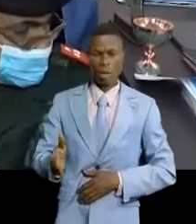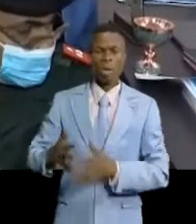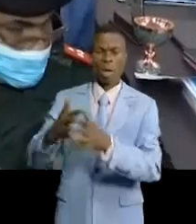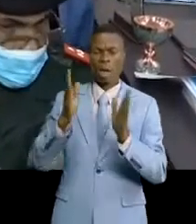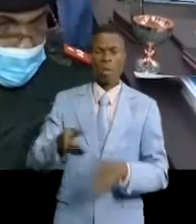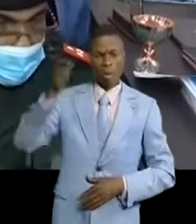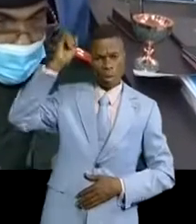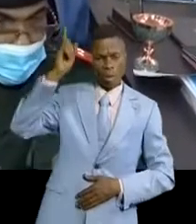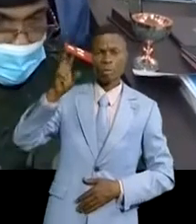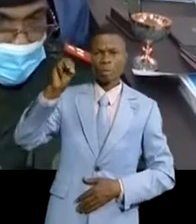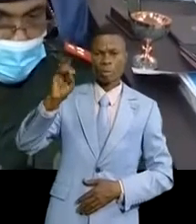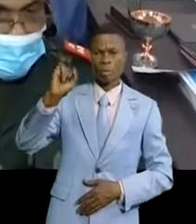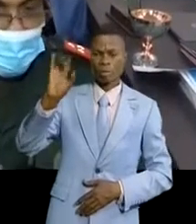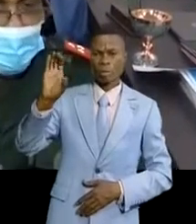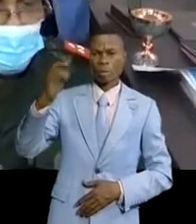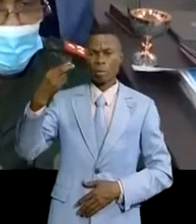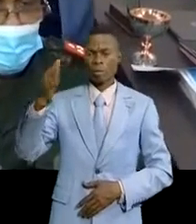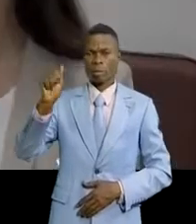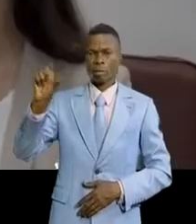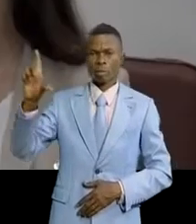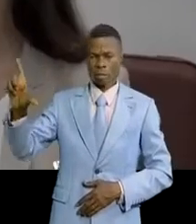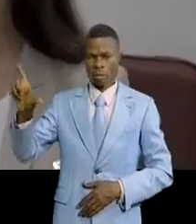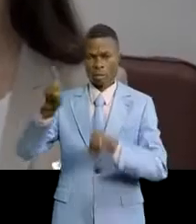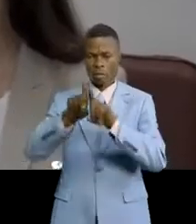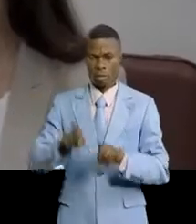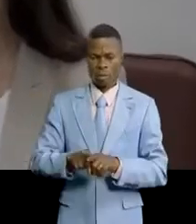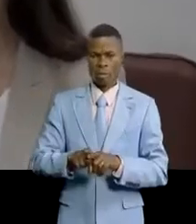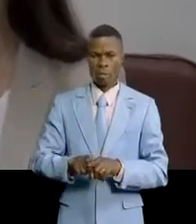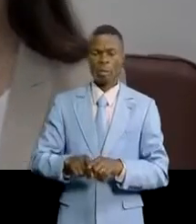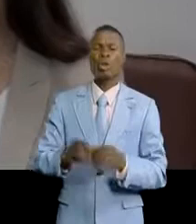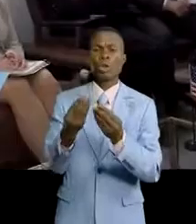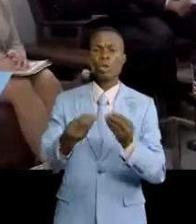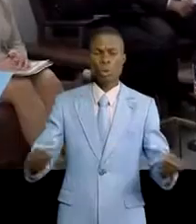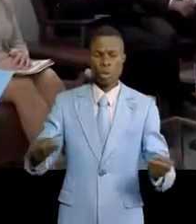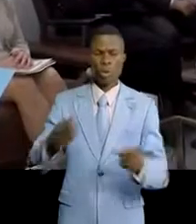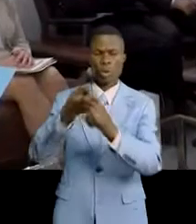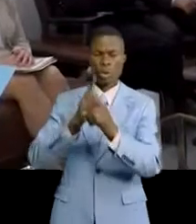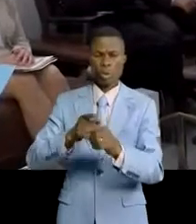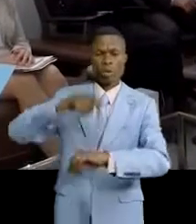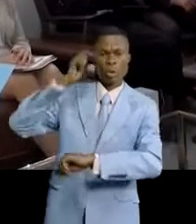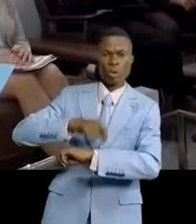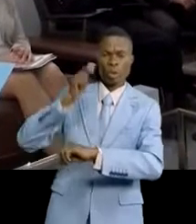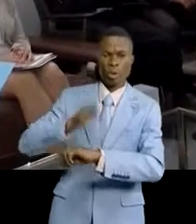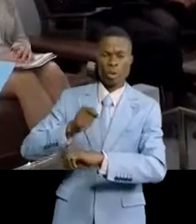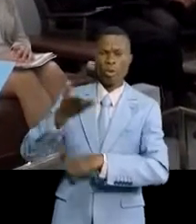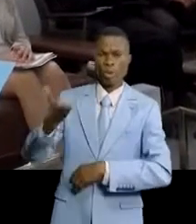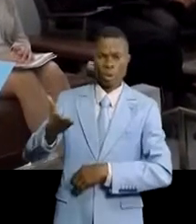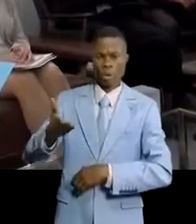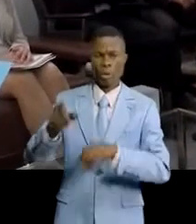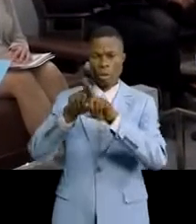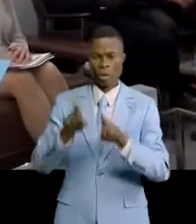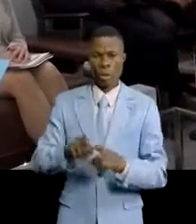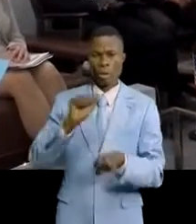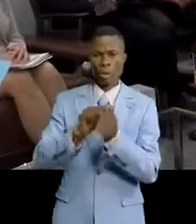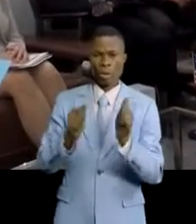Michael Sharpe et Zahida Catalan ainsi que les résultats issus du procès tels sont entre autres le point